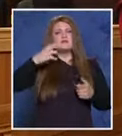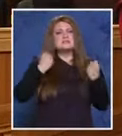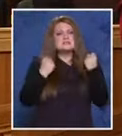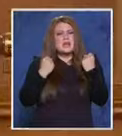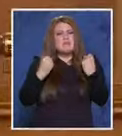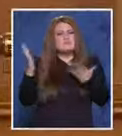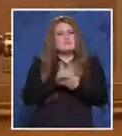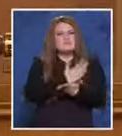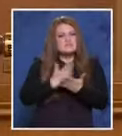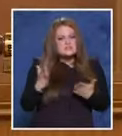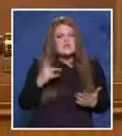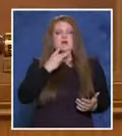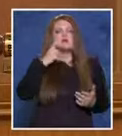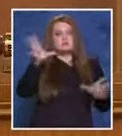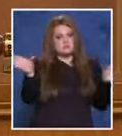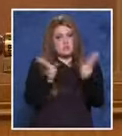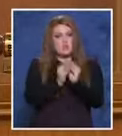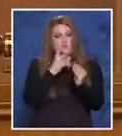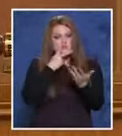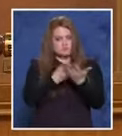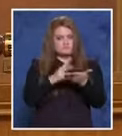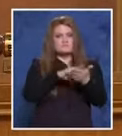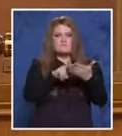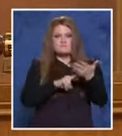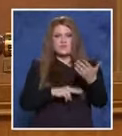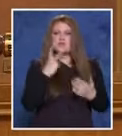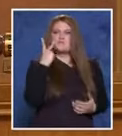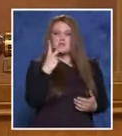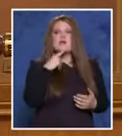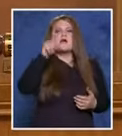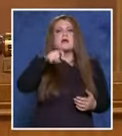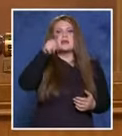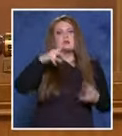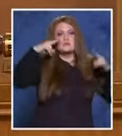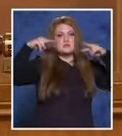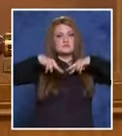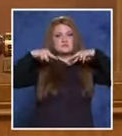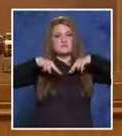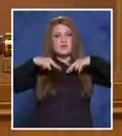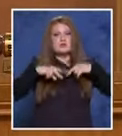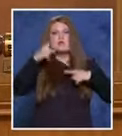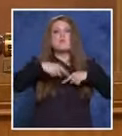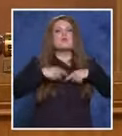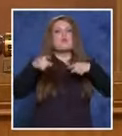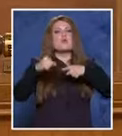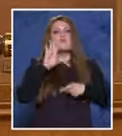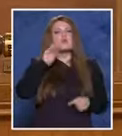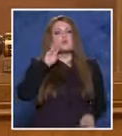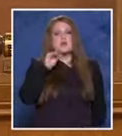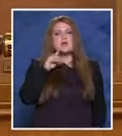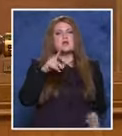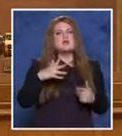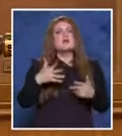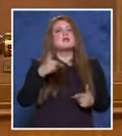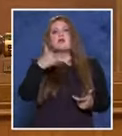пострадалия, така че ще бъде съвместно разгледан. Преминаваме към разпит на свидетелите. Какво е ме друго да каже прокурора? Виждам, че искате